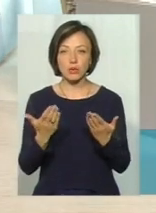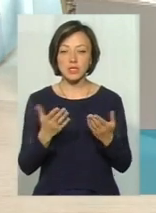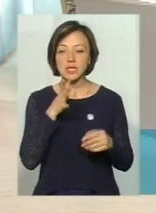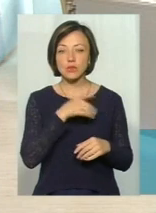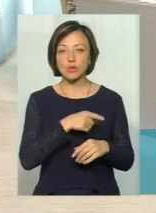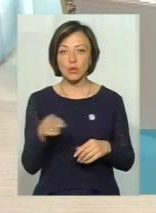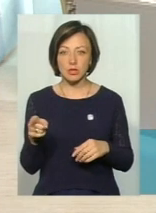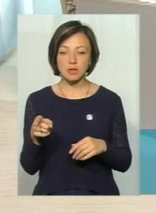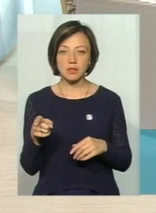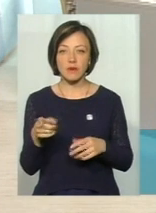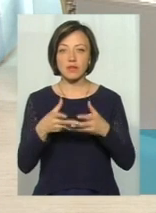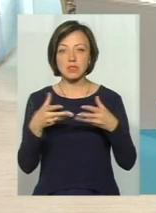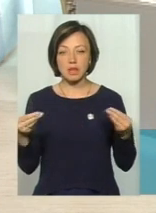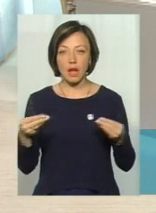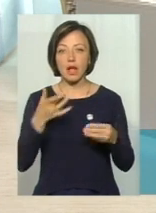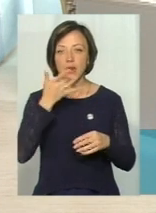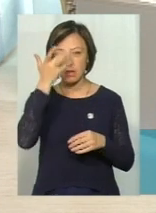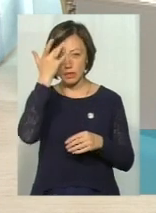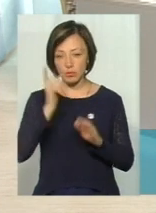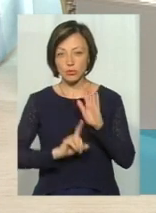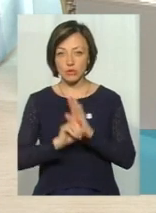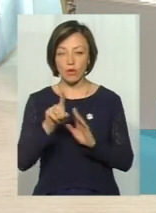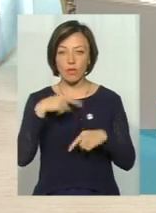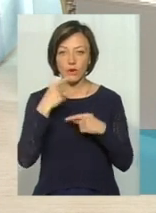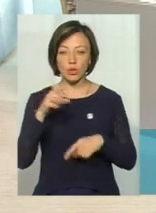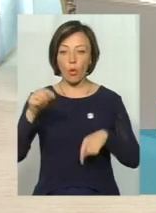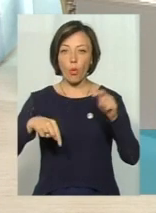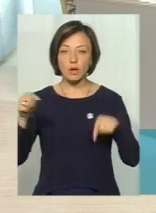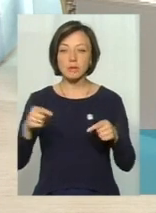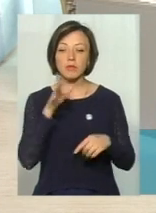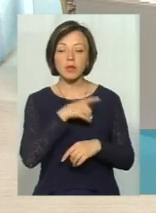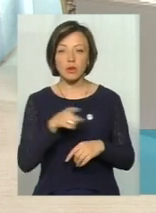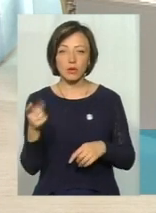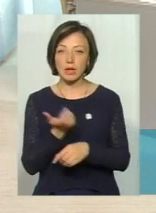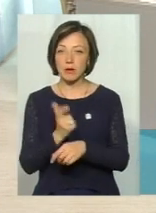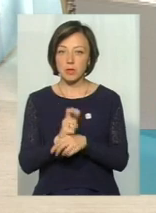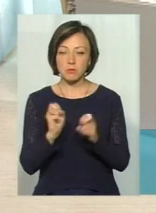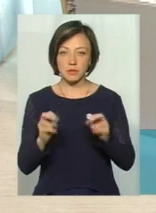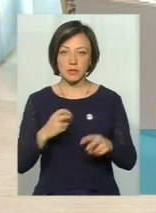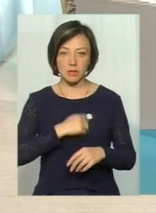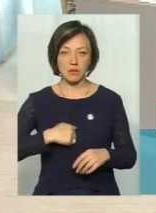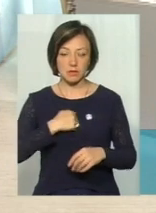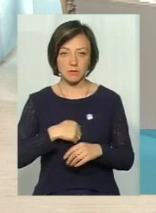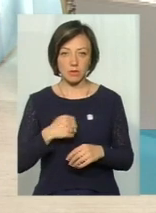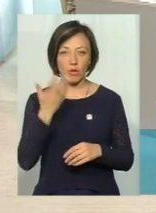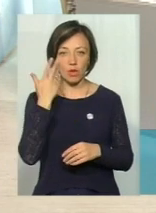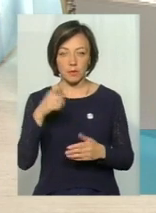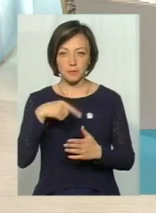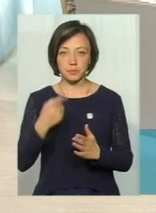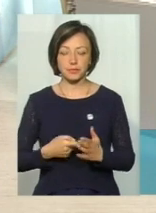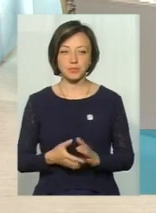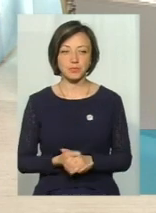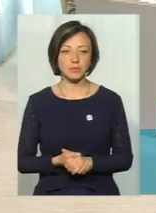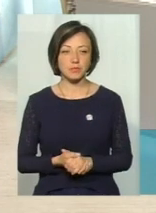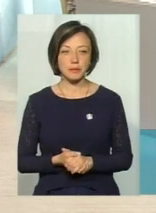сезонність, весна, літо, ви вже почали про це говорити, осінь, в які періоди найбільш агресивні плазу? Найбільш